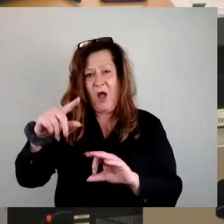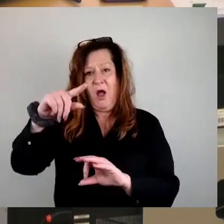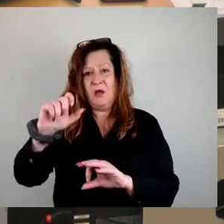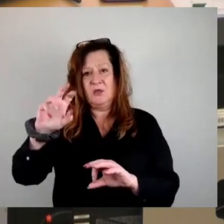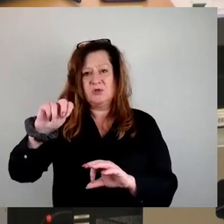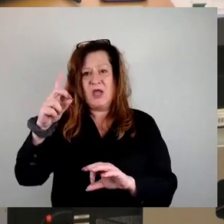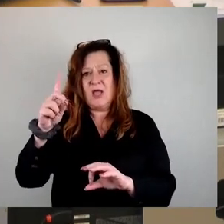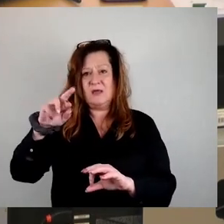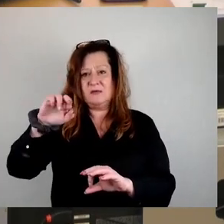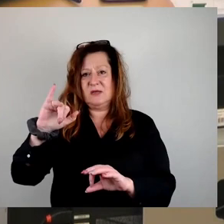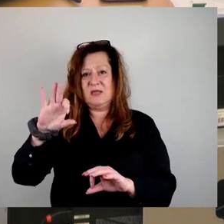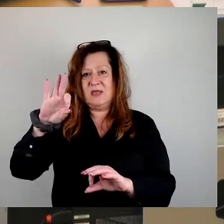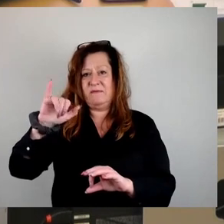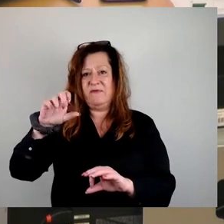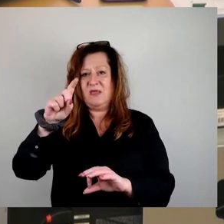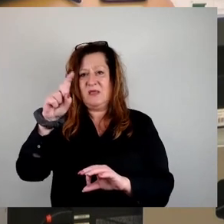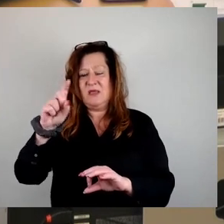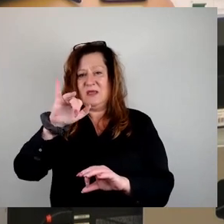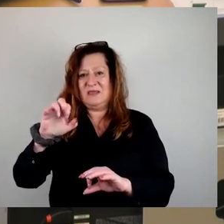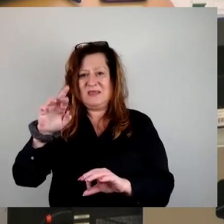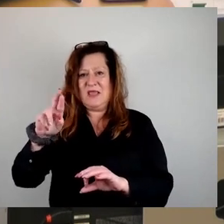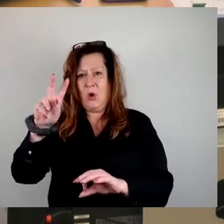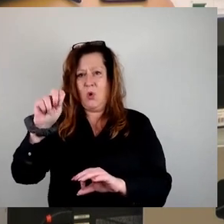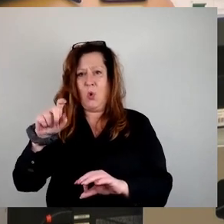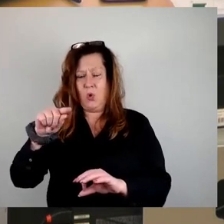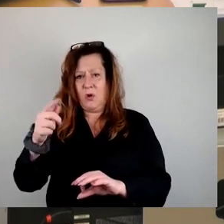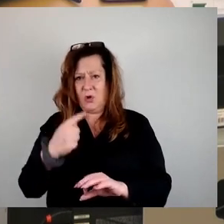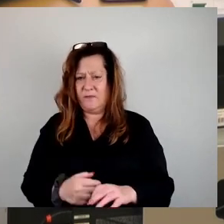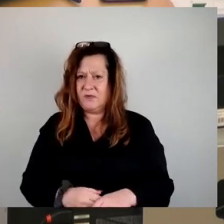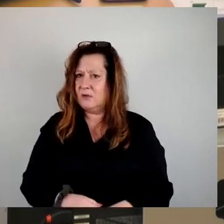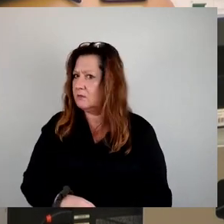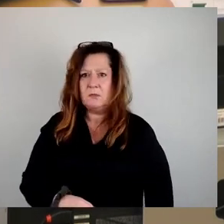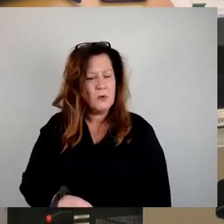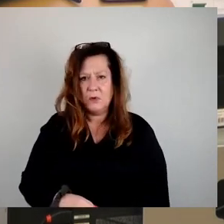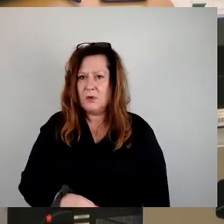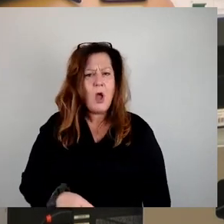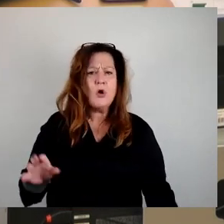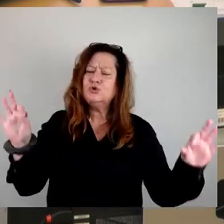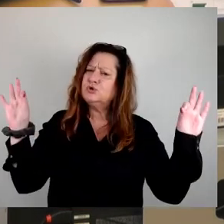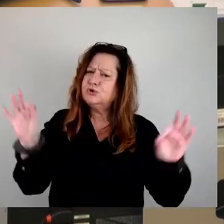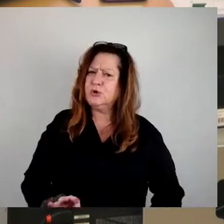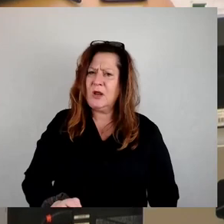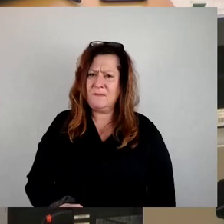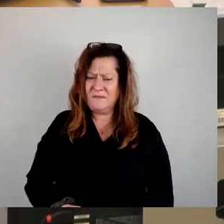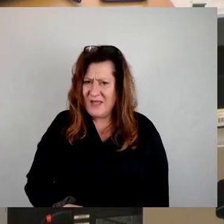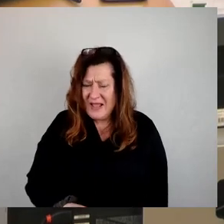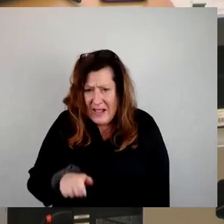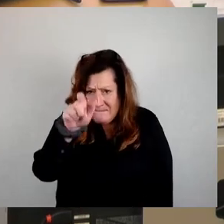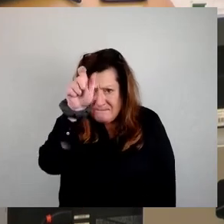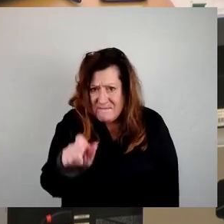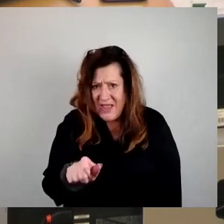zu ertragen. Weil Sie damit Menschen, die Anspruch auf einen Wohnberechtigungsschein haben, die,